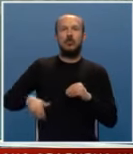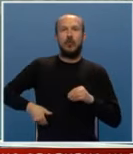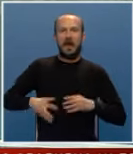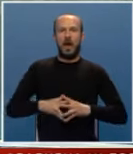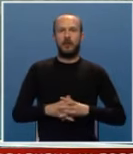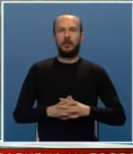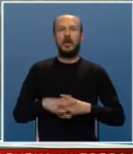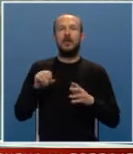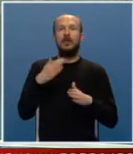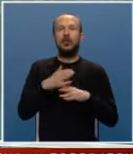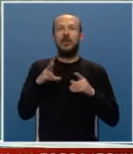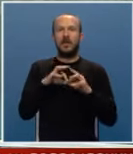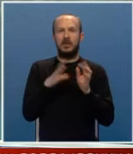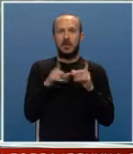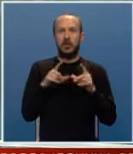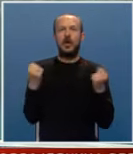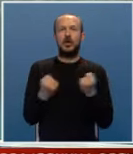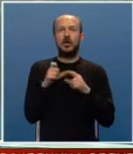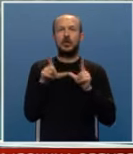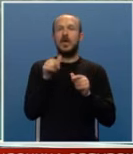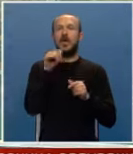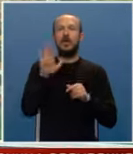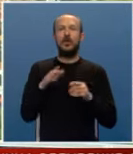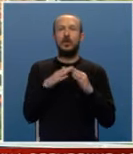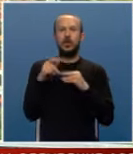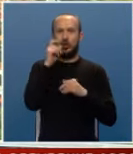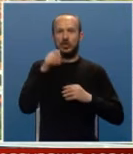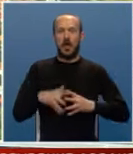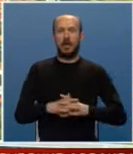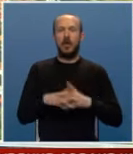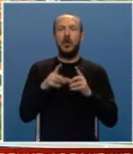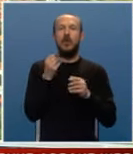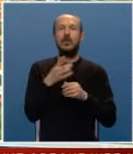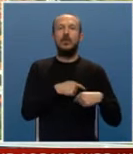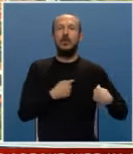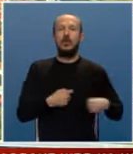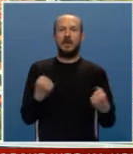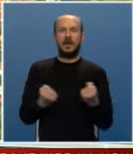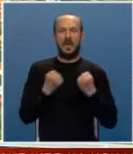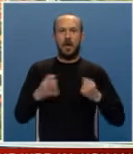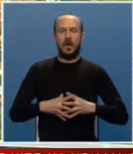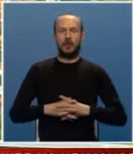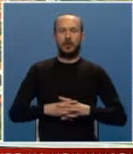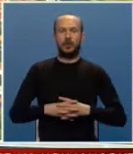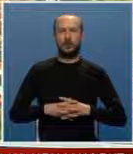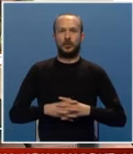bubrega. Da pomognu Vladimiru, angažovali su se i njegovi sugrađani u brojnim humanitarnim akcijama.